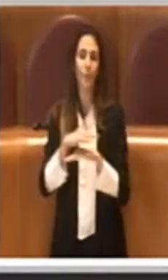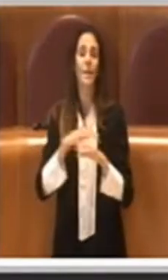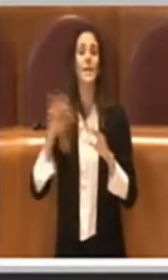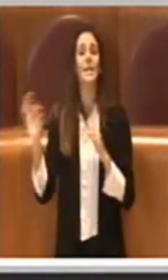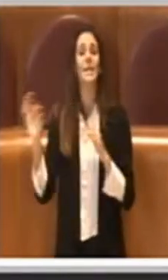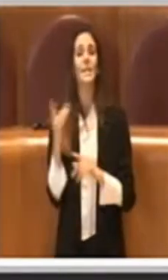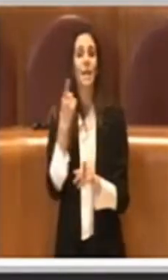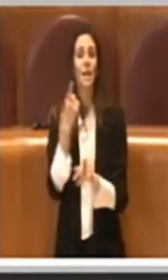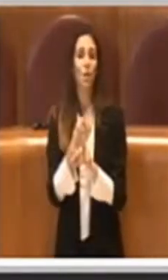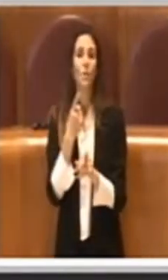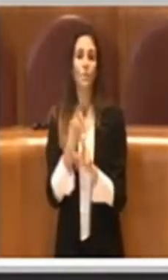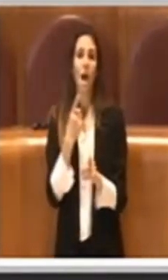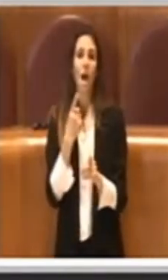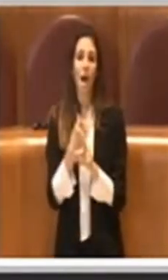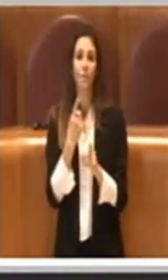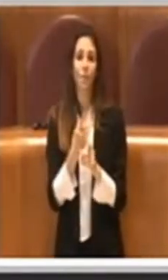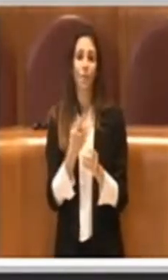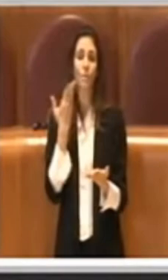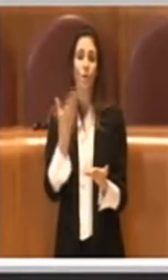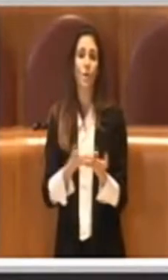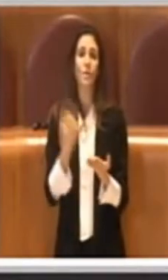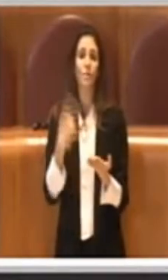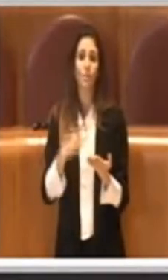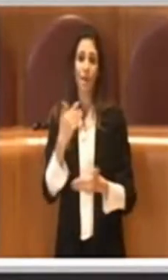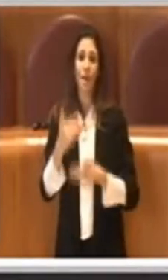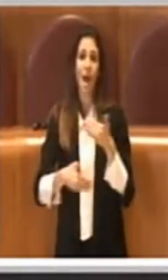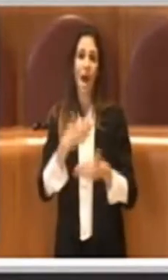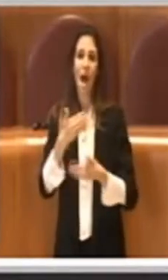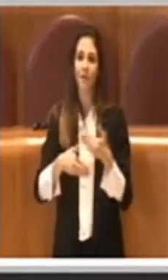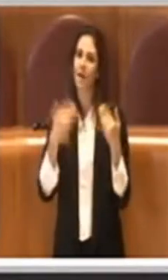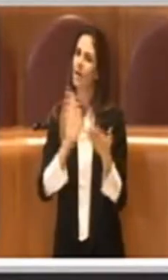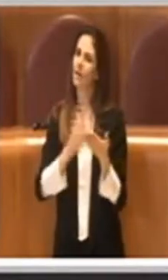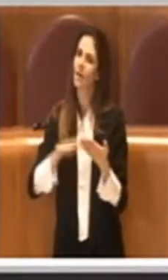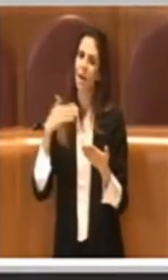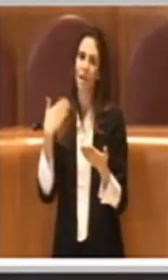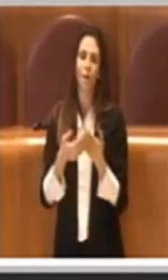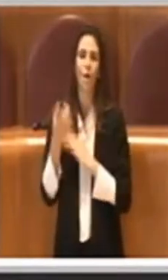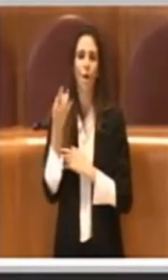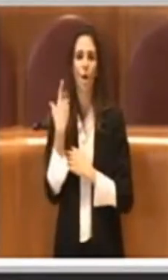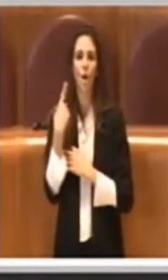dovessimo riuscissimo a portarla avanti questa cosa sarebbe veramente qualcosa di valore per la città. Grazie Presidente.